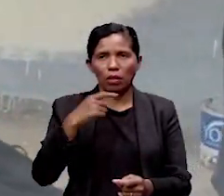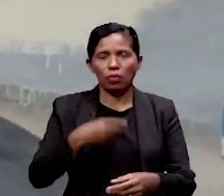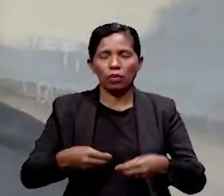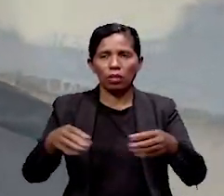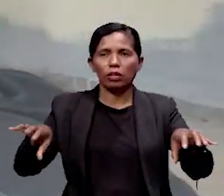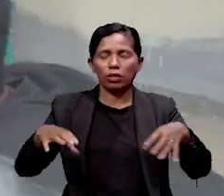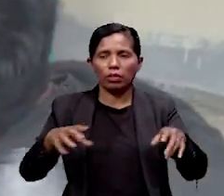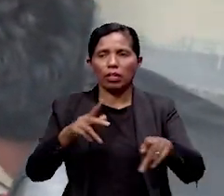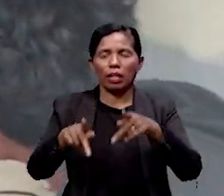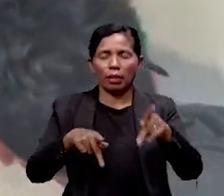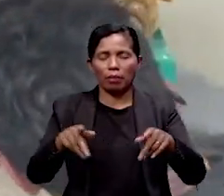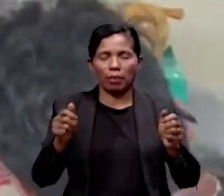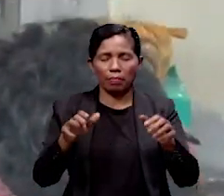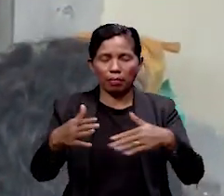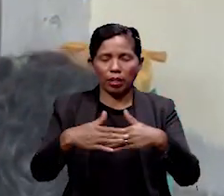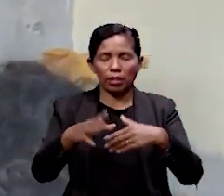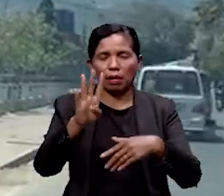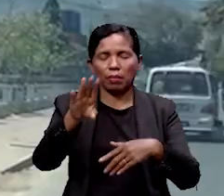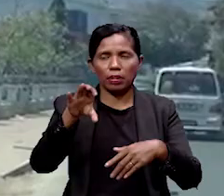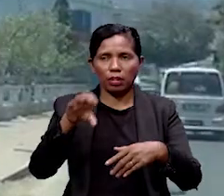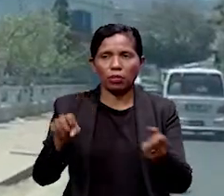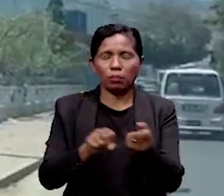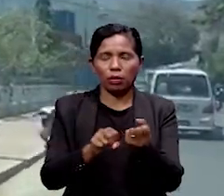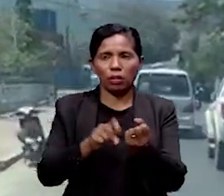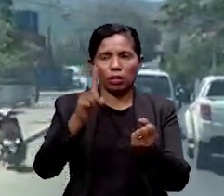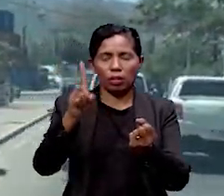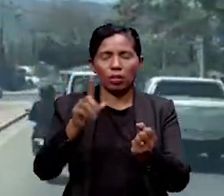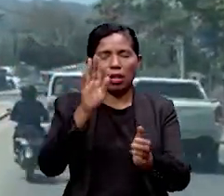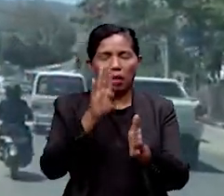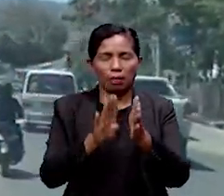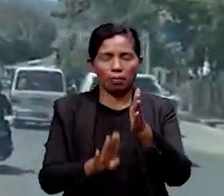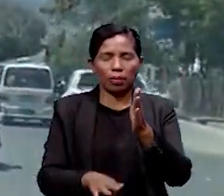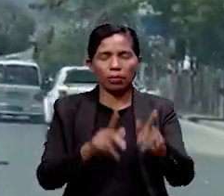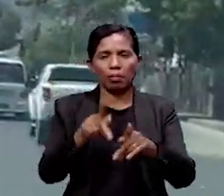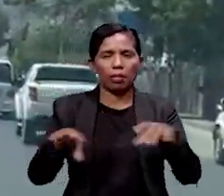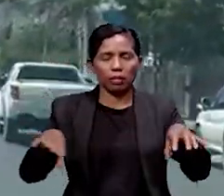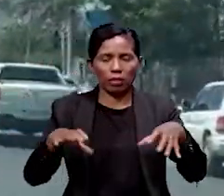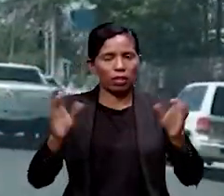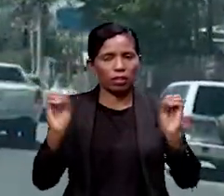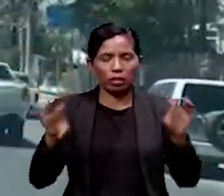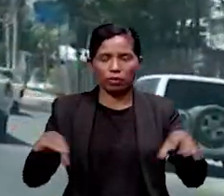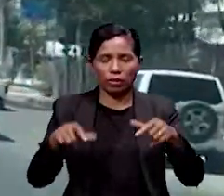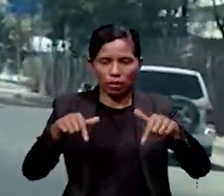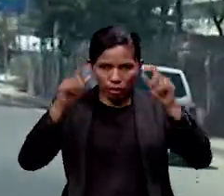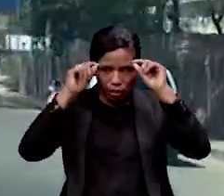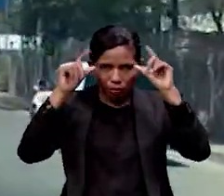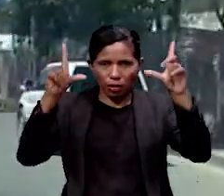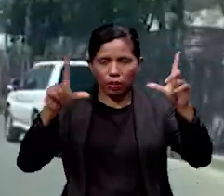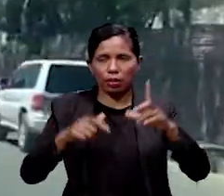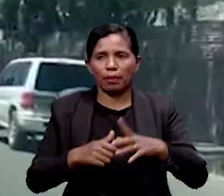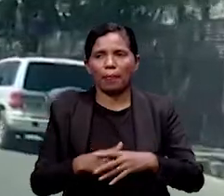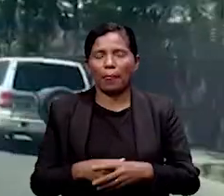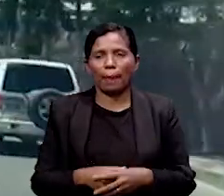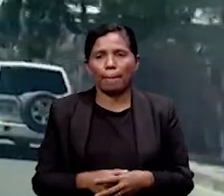servisu ba ema besik atusat nudar kontribusang ida bahamenos desemprego iha Timor-Leste. Ekipa Kobertura Ziemenn.